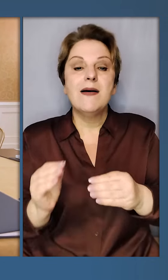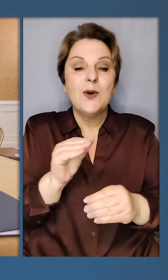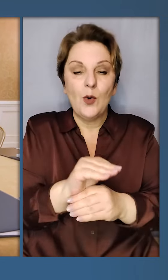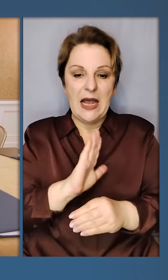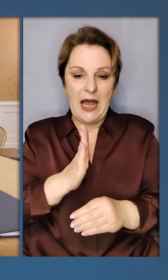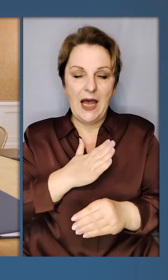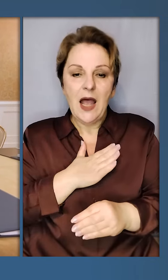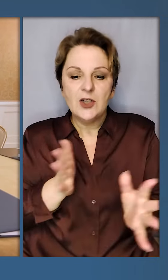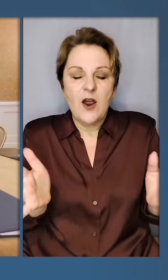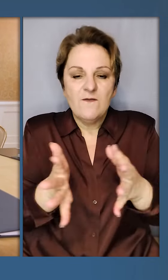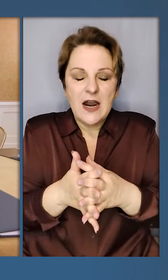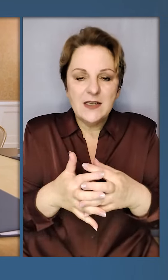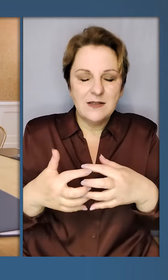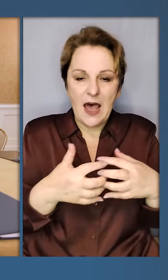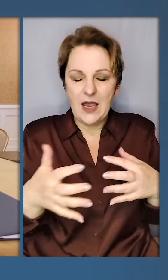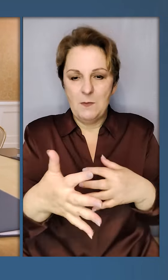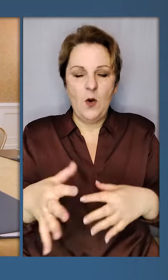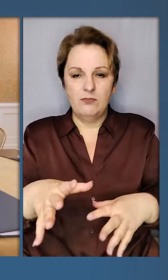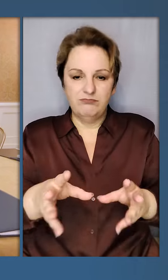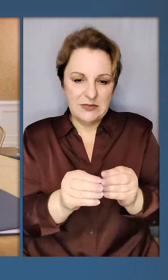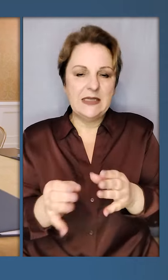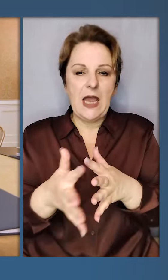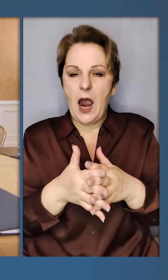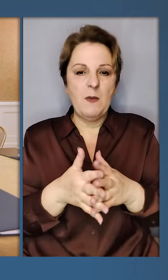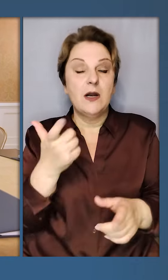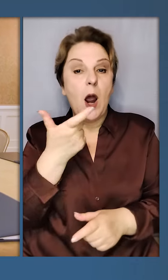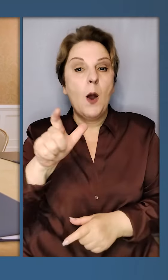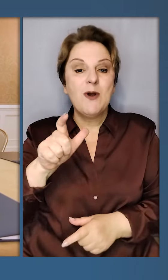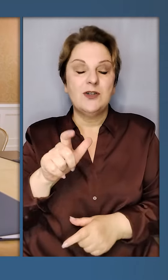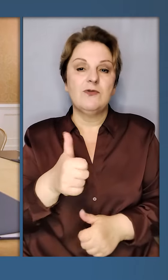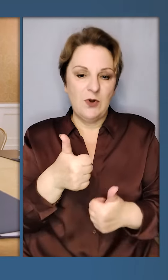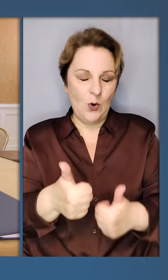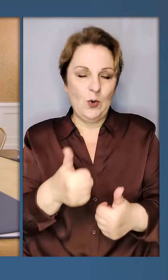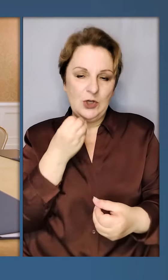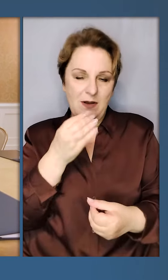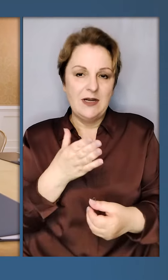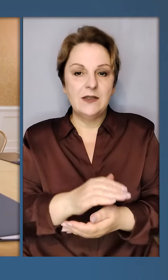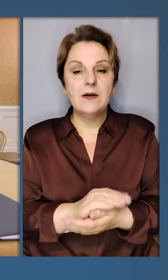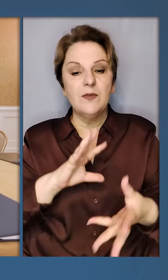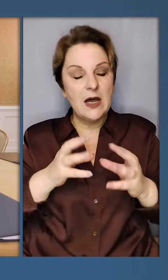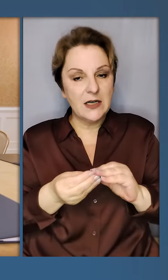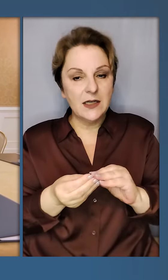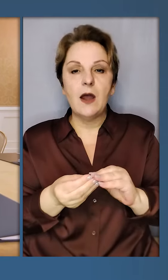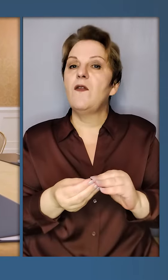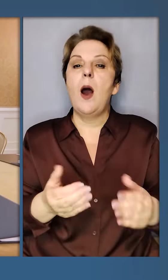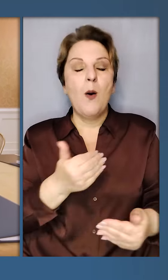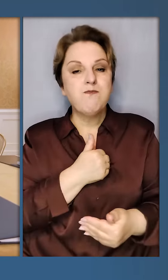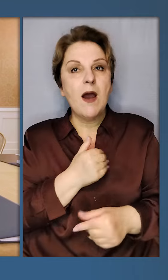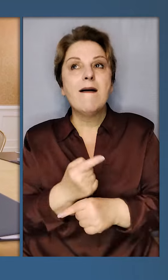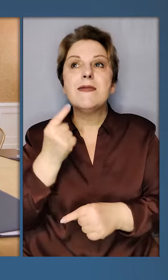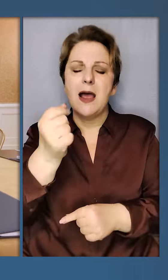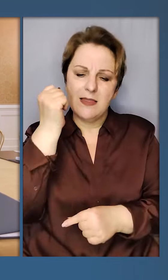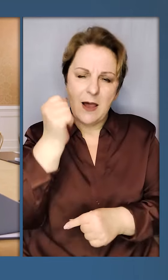про те, як додати нашій взаємодії з Америкою ще більше хороших результатів. Бажано